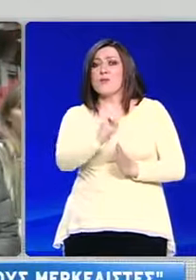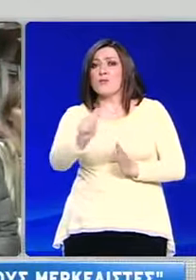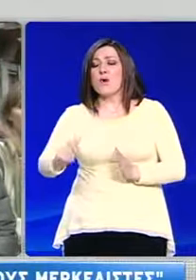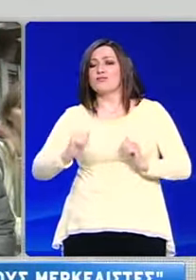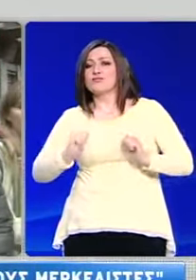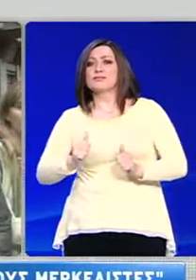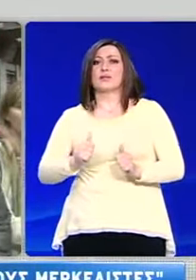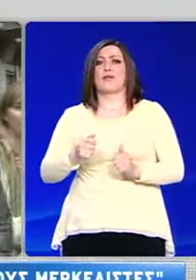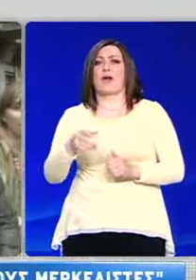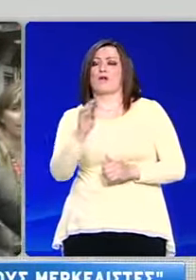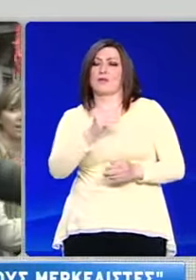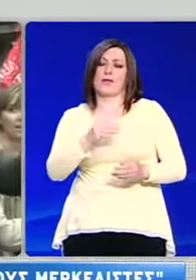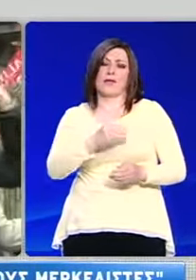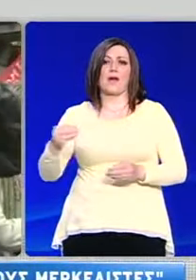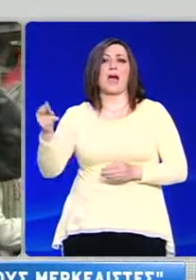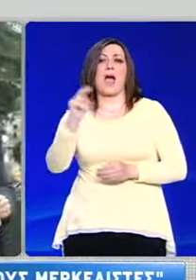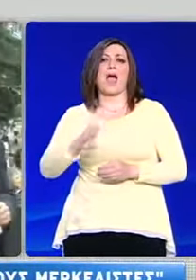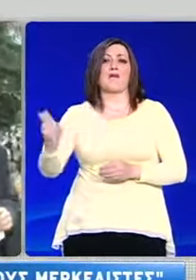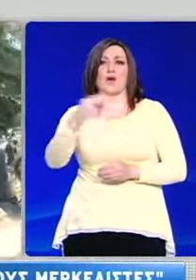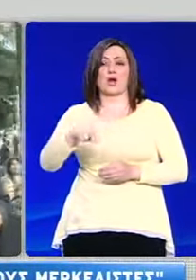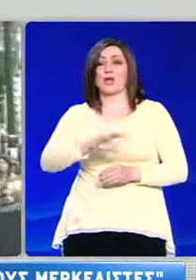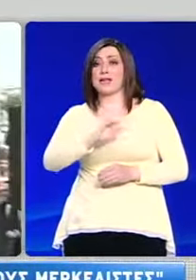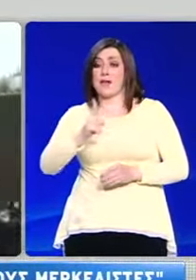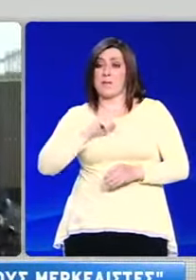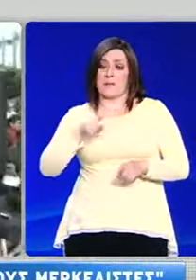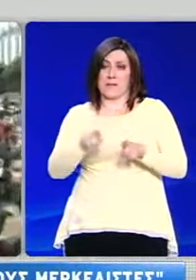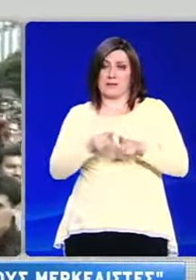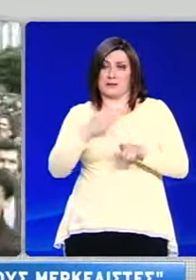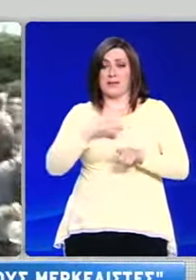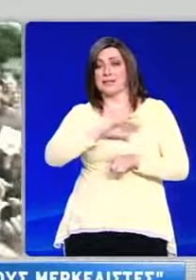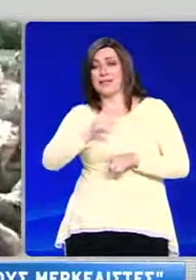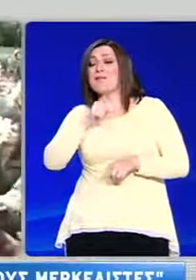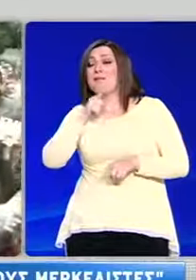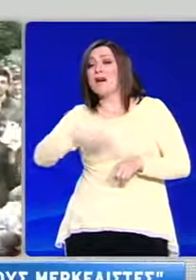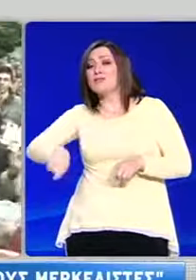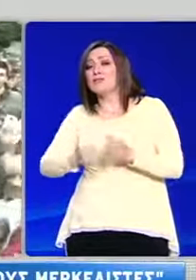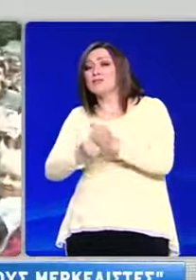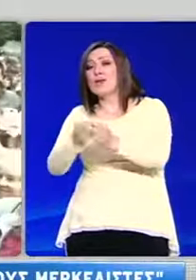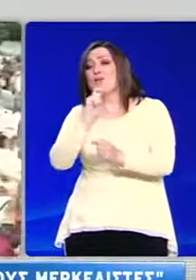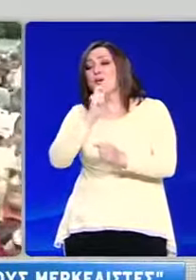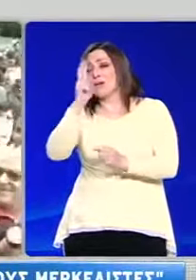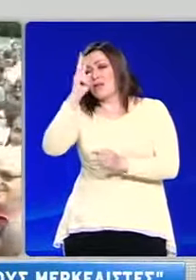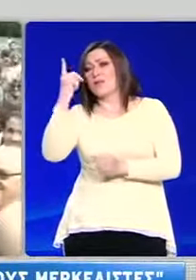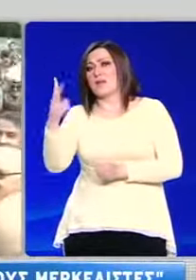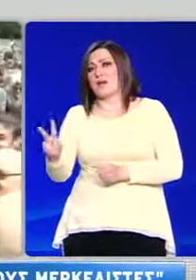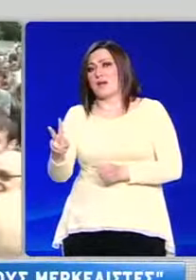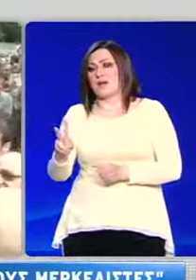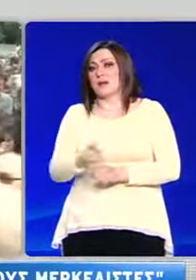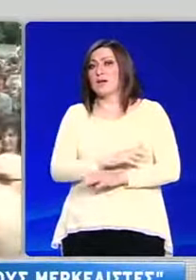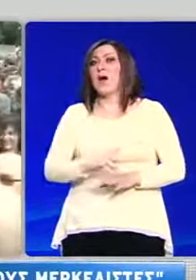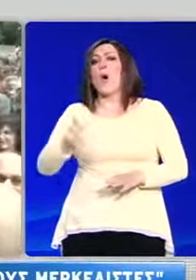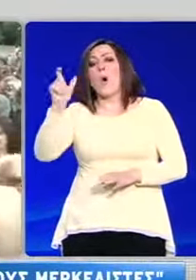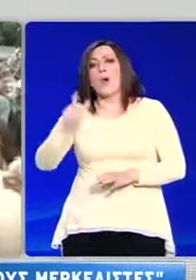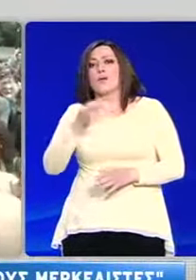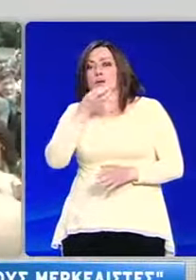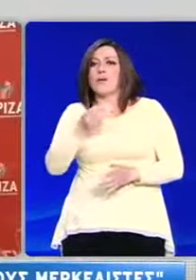στις ευρωεκλογές. «Εί με εμάς ή με τους μερκελιστές», δηλώνει χαρακτηριστικά σε συνέντευξή τους στην εφημερίδα των συνταχτών, θέτοντας το δικό του